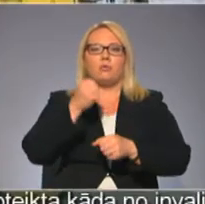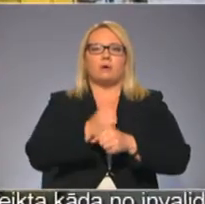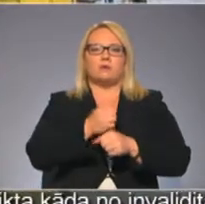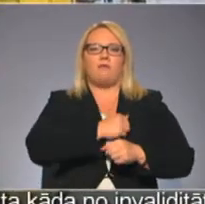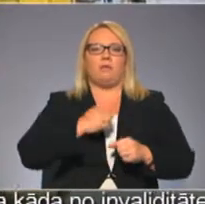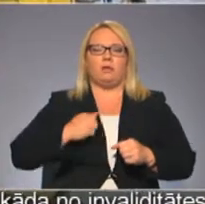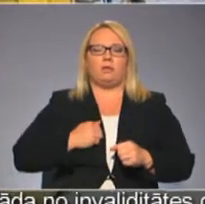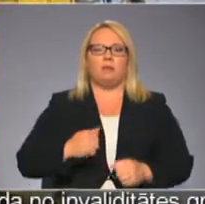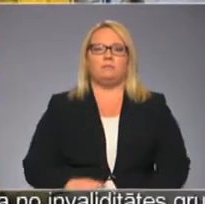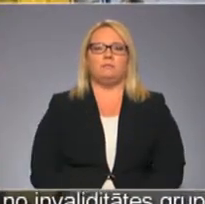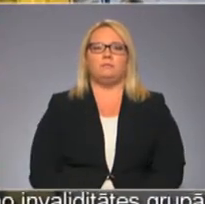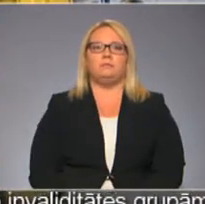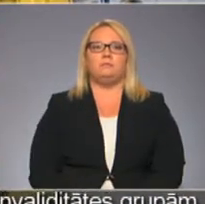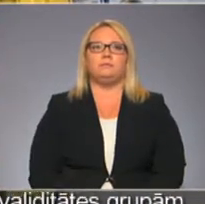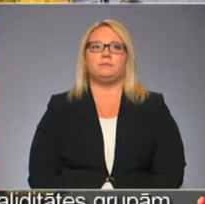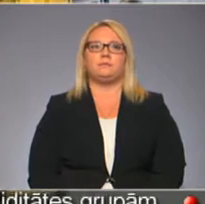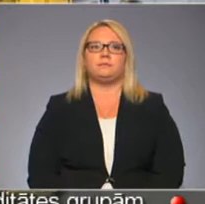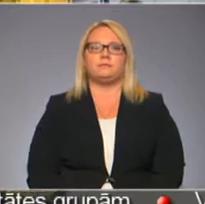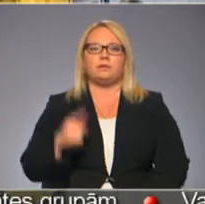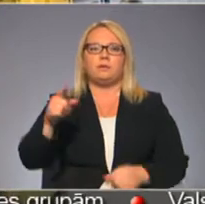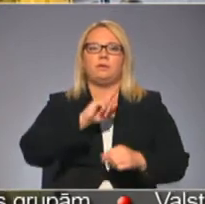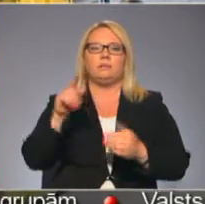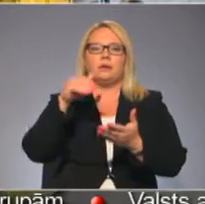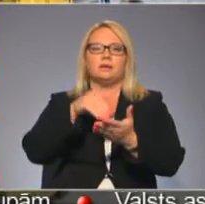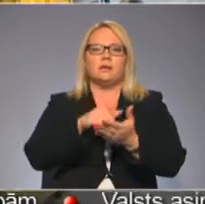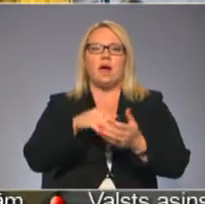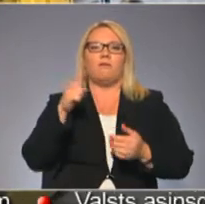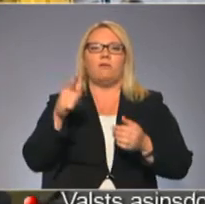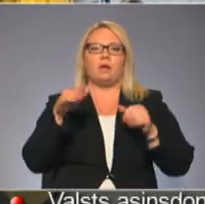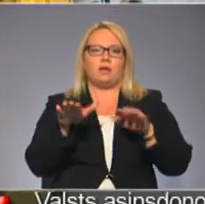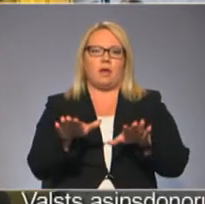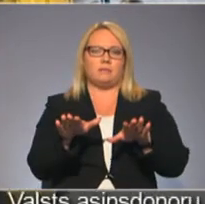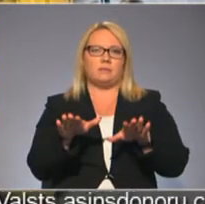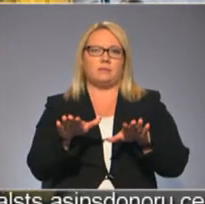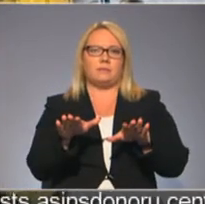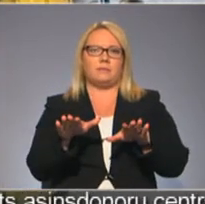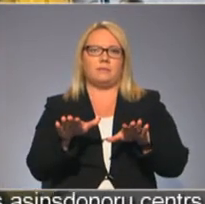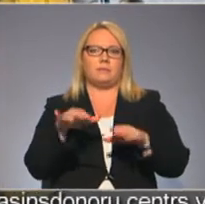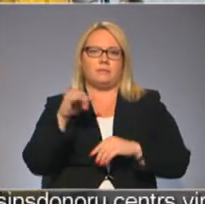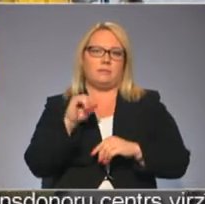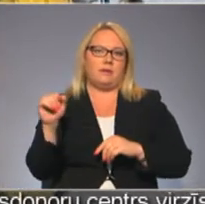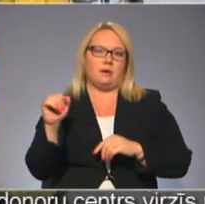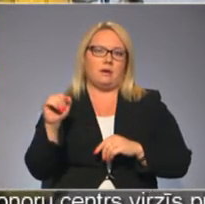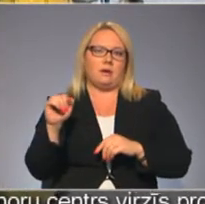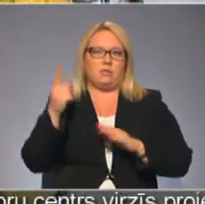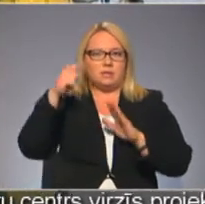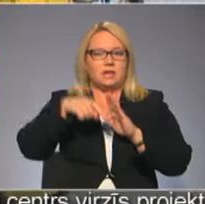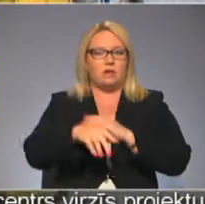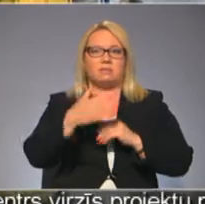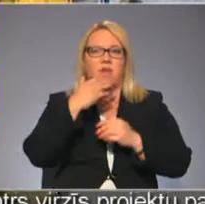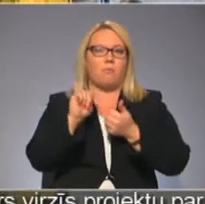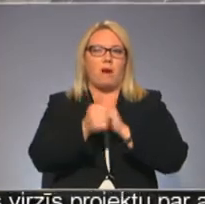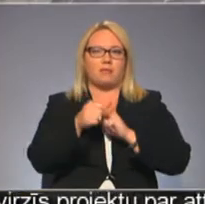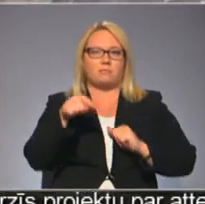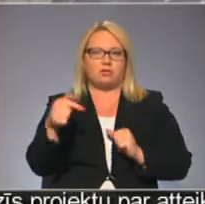flota. Te bija tā, ka pilns bija, ka nebija kur stāvēt, ka stāvēja Ventspils. Un dziļums? Dziļums nav mainījies pa